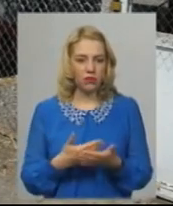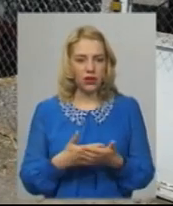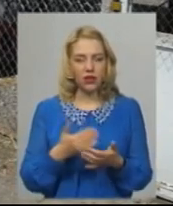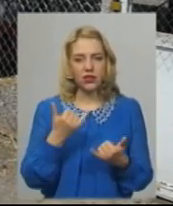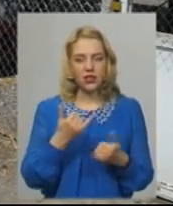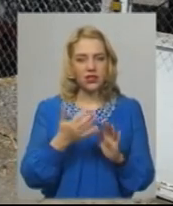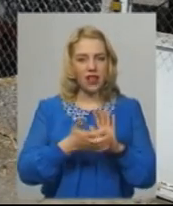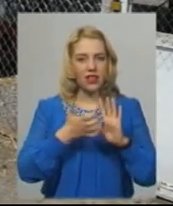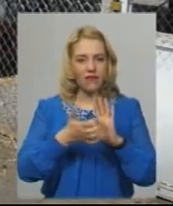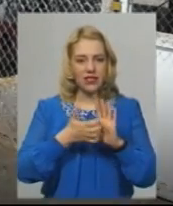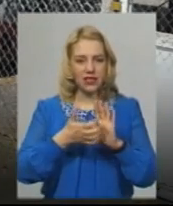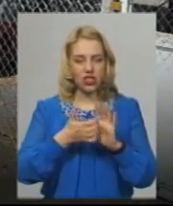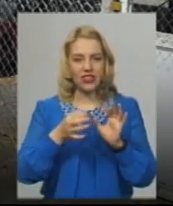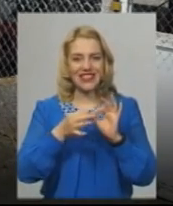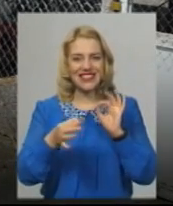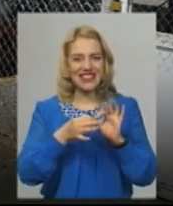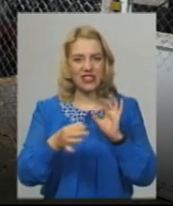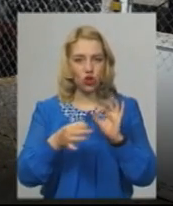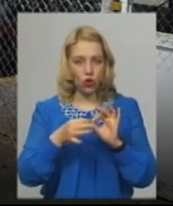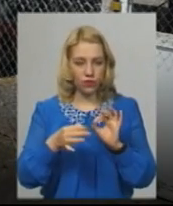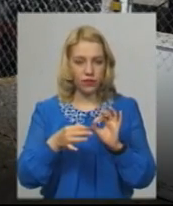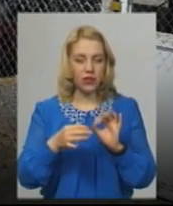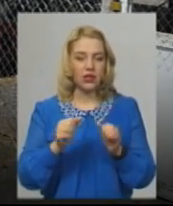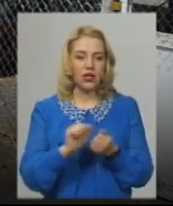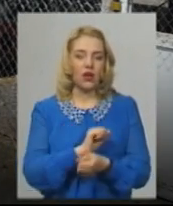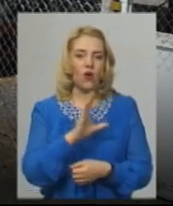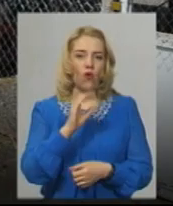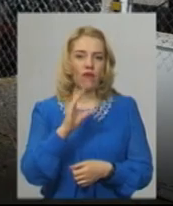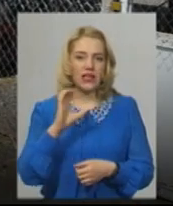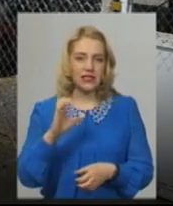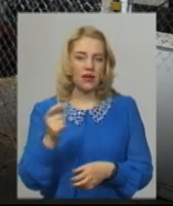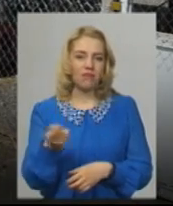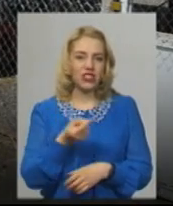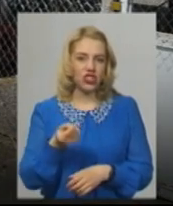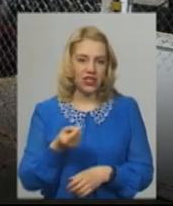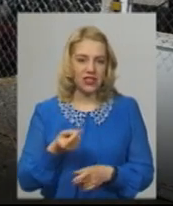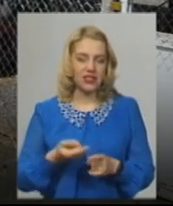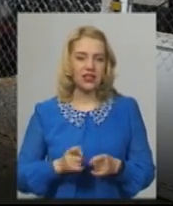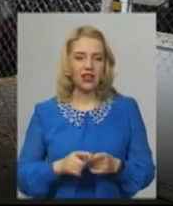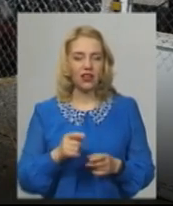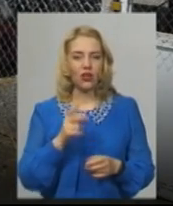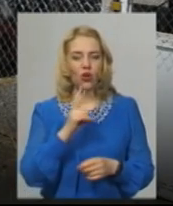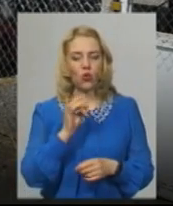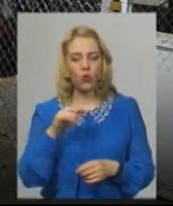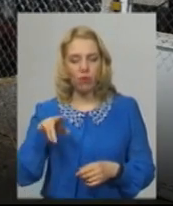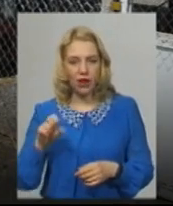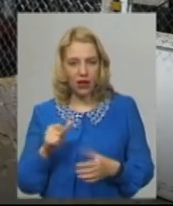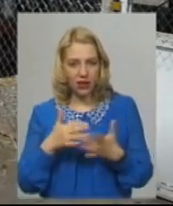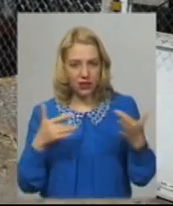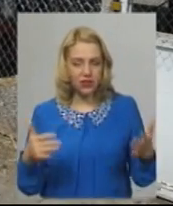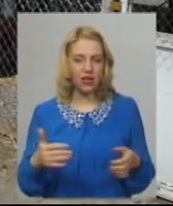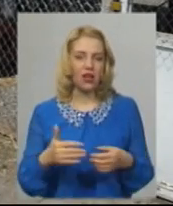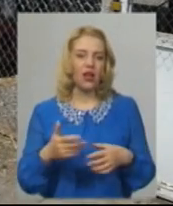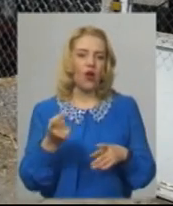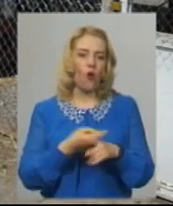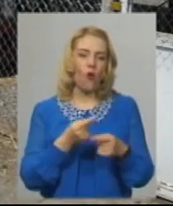дуже не вистачає сіна, солома, овес, пшениця і групи різні, так само овочі і